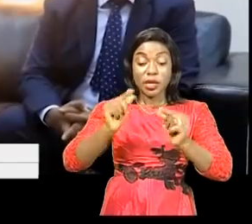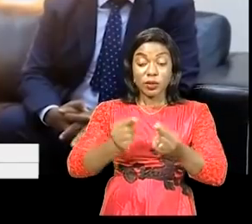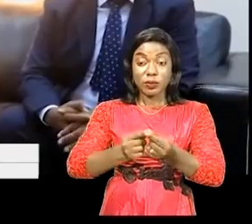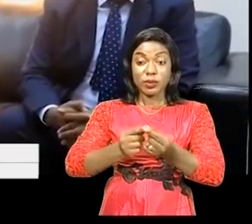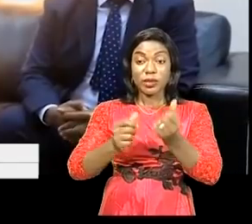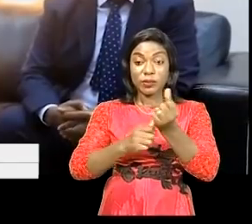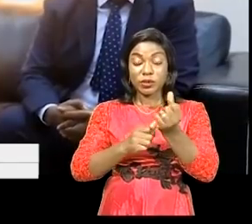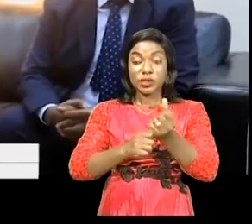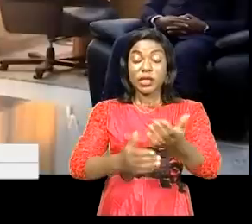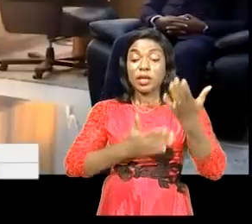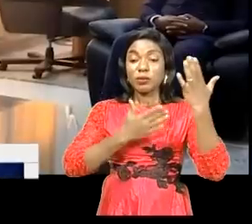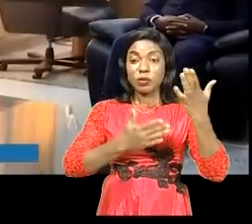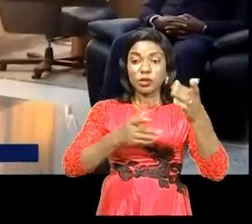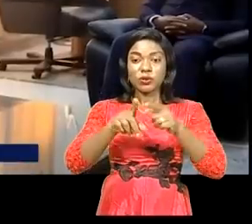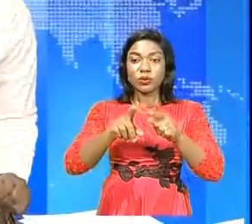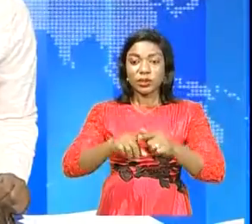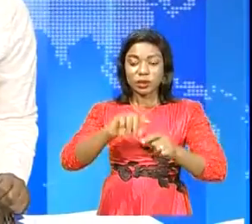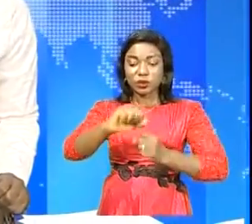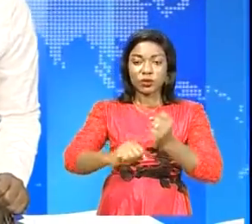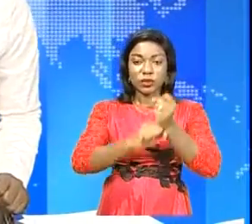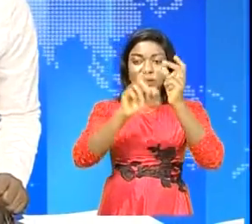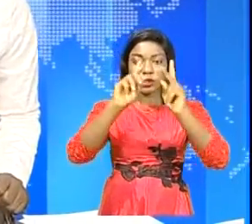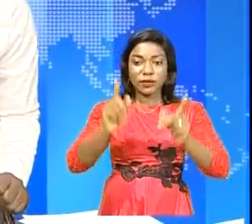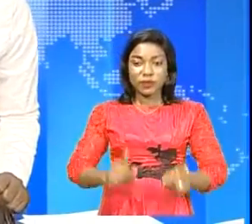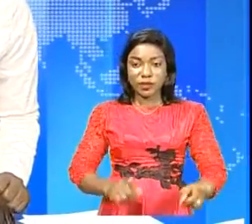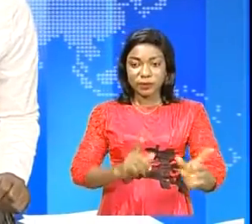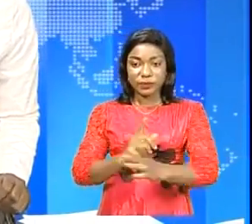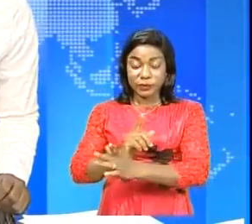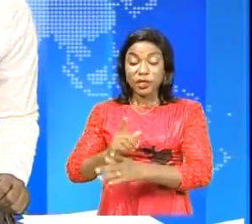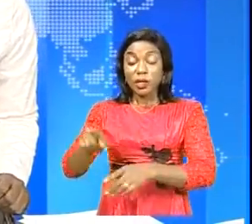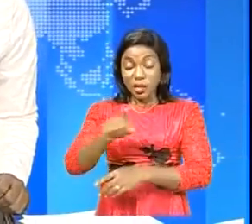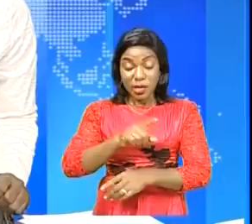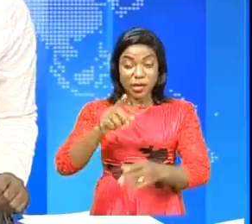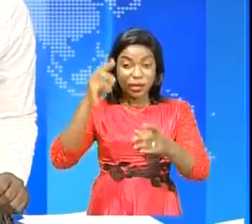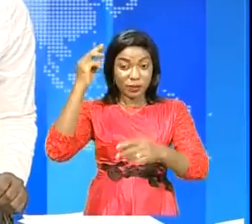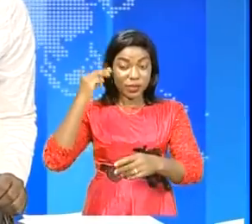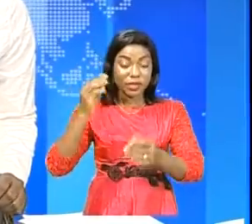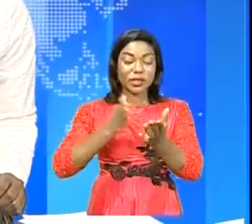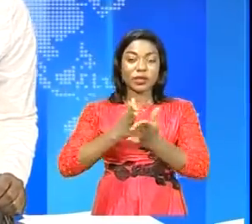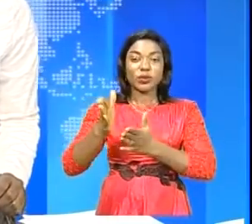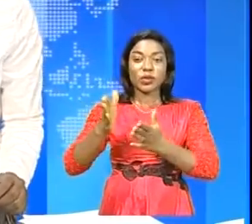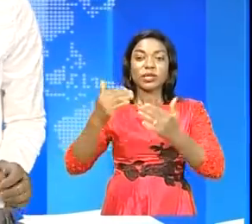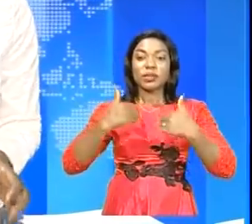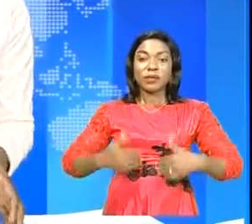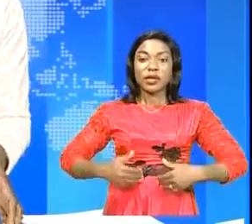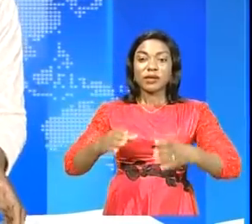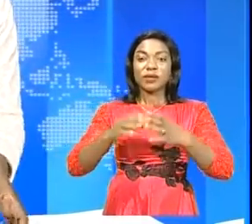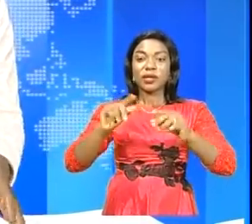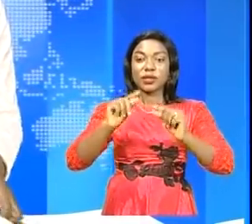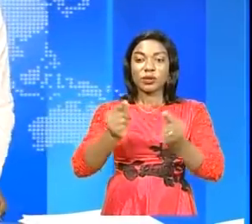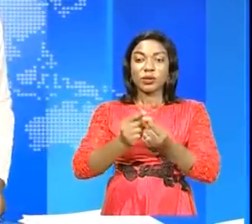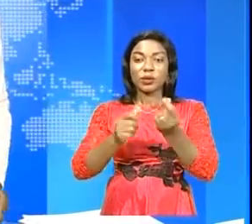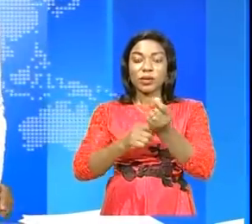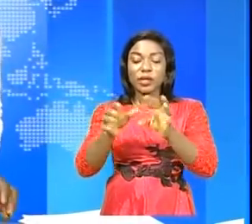Kinshasa est une marque de solidarité africaine. Vous venez là de suivre le ministre des Droits Humains avec une délégation de